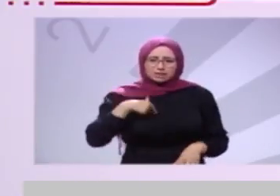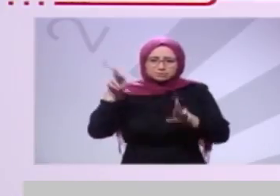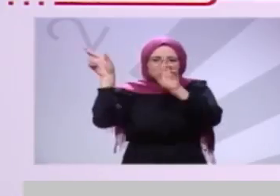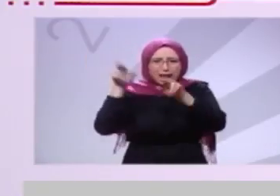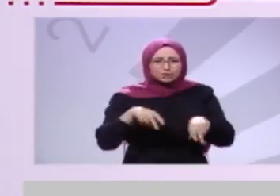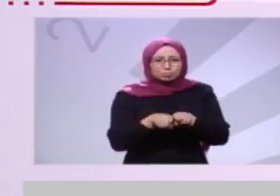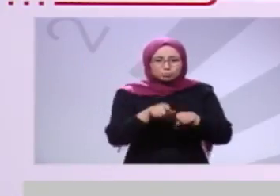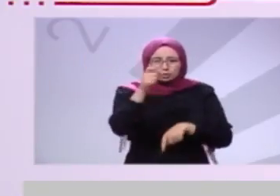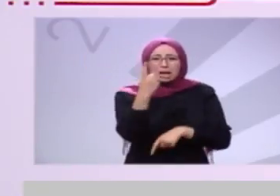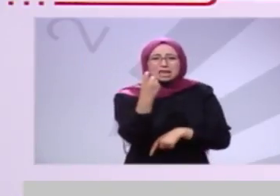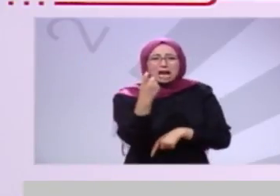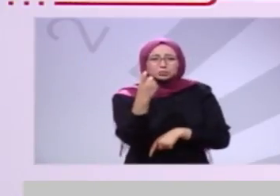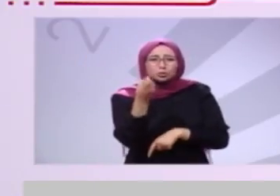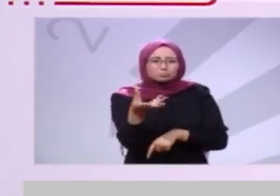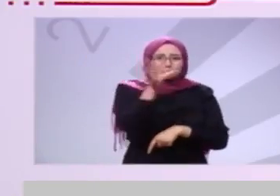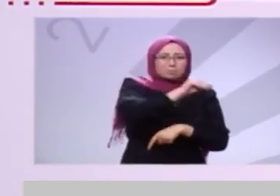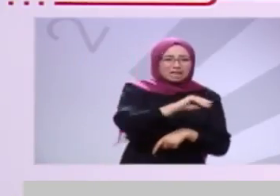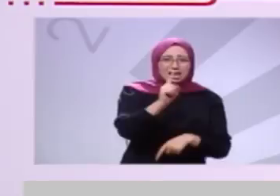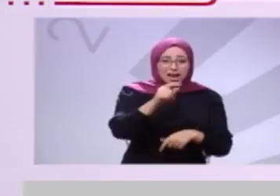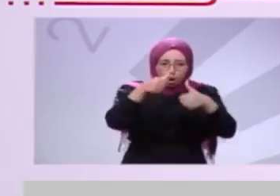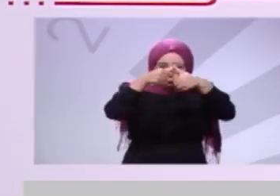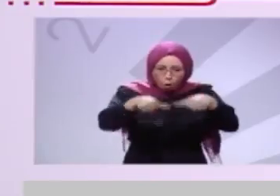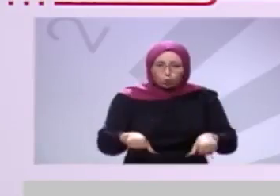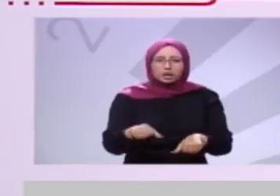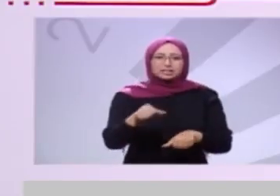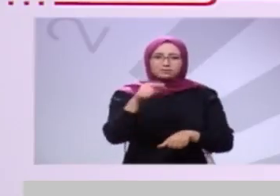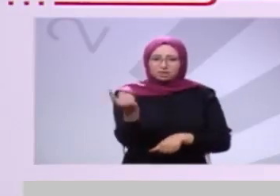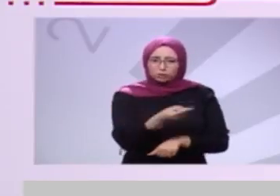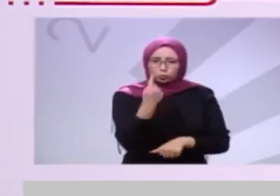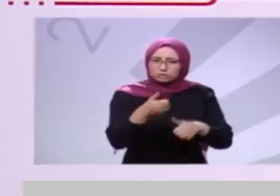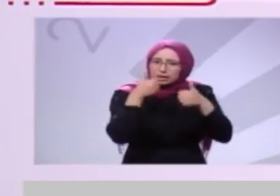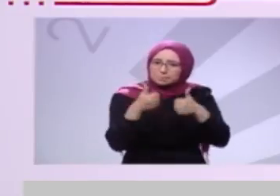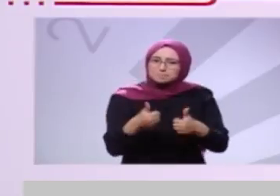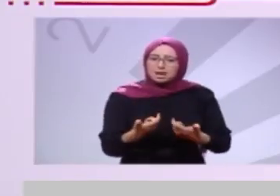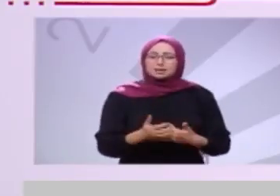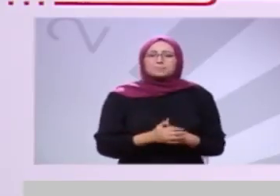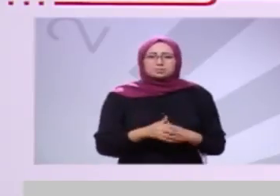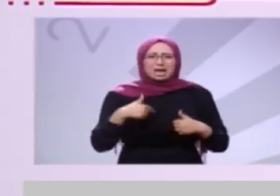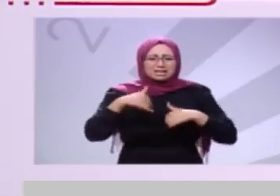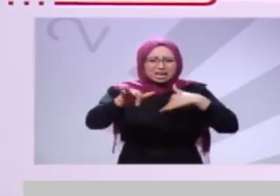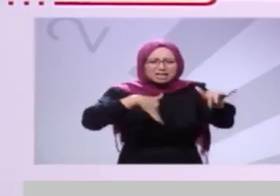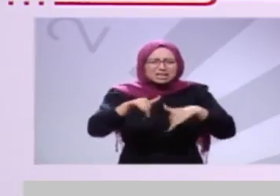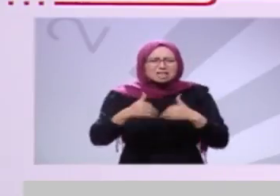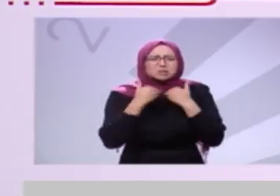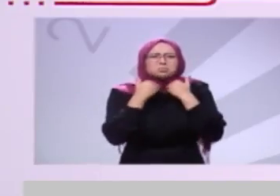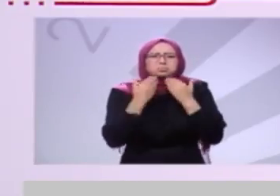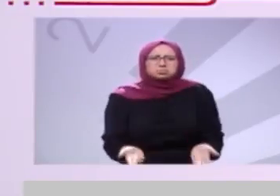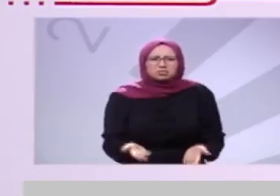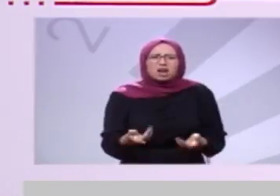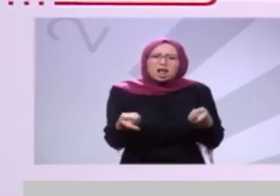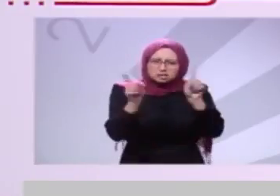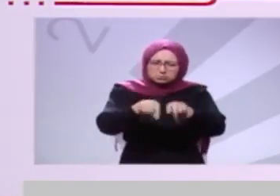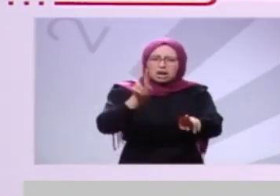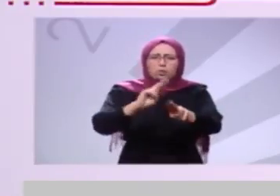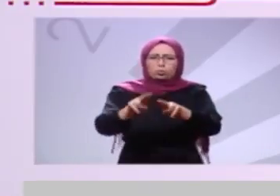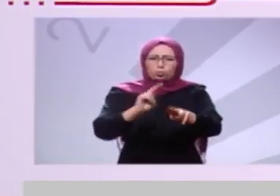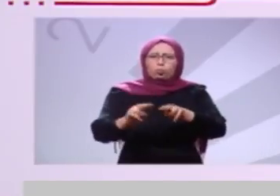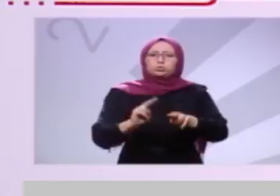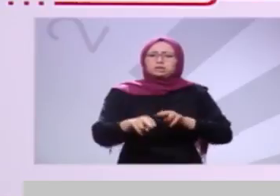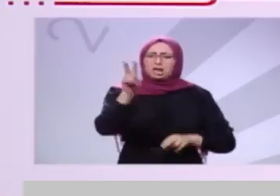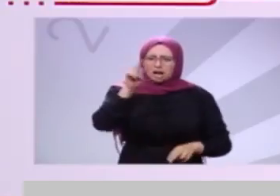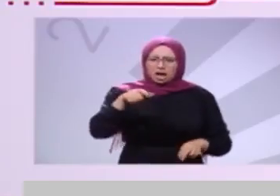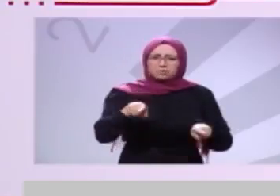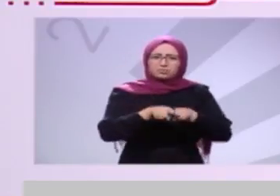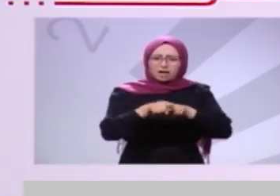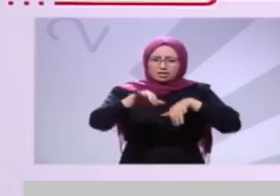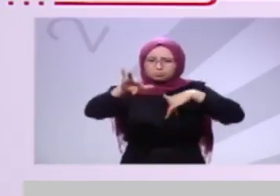من سياحة عبور الى سياحة اقامة البنية التحتية متاعنا مهترقة لابد من اعادة تهيئتها باش تستوعب